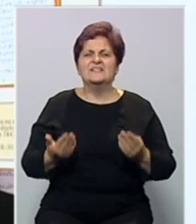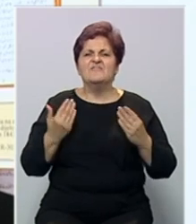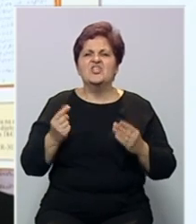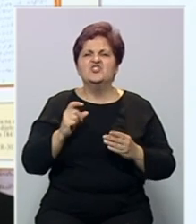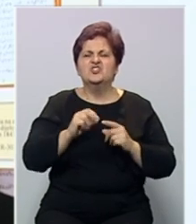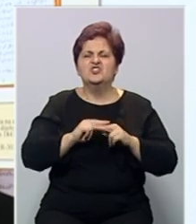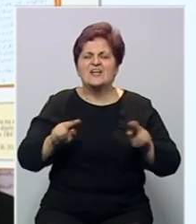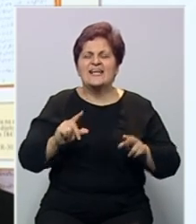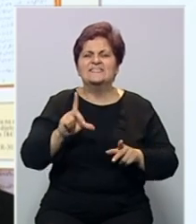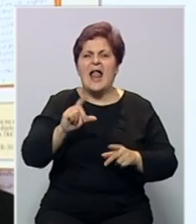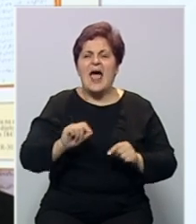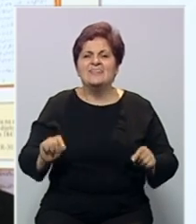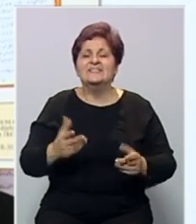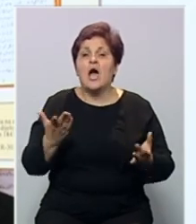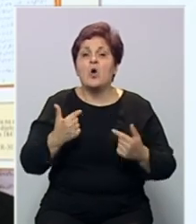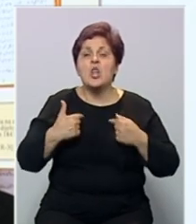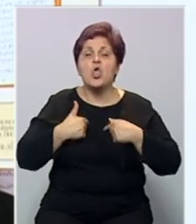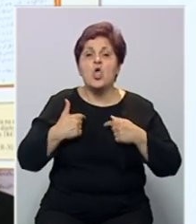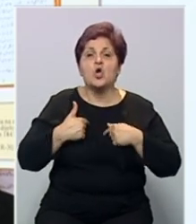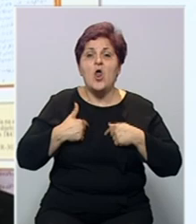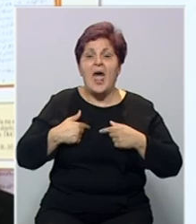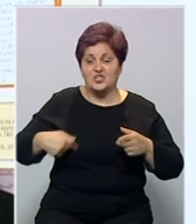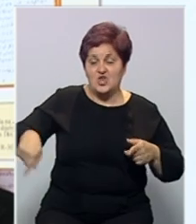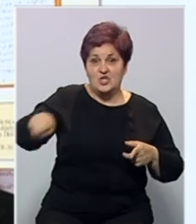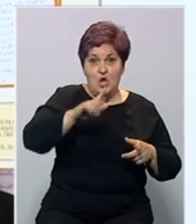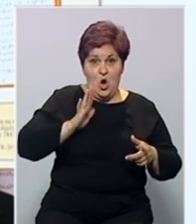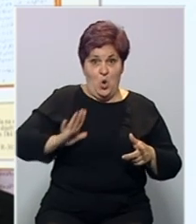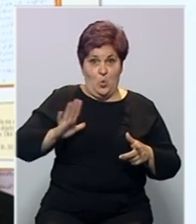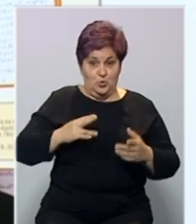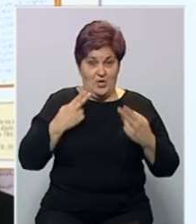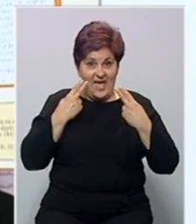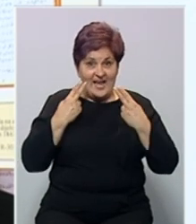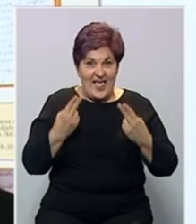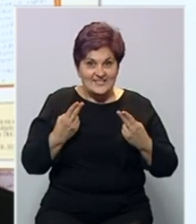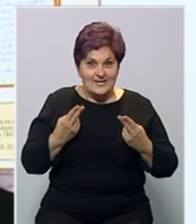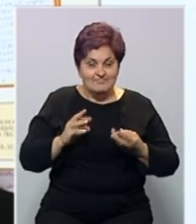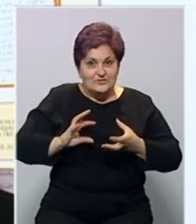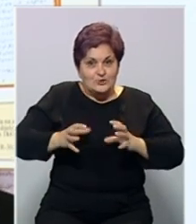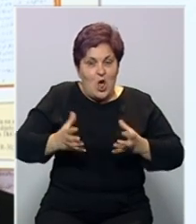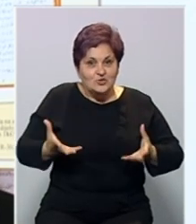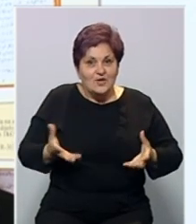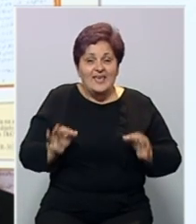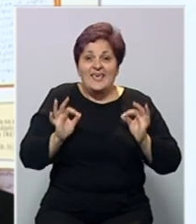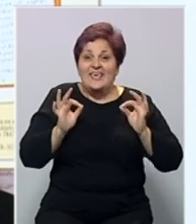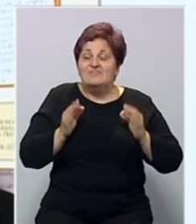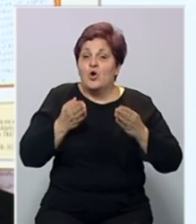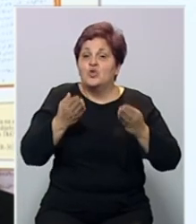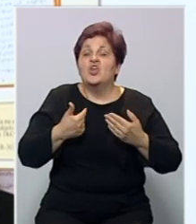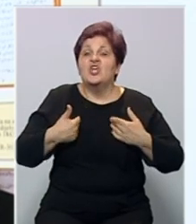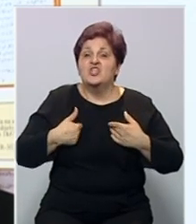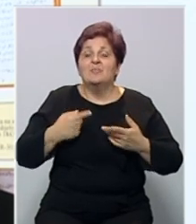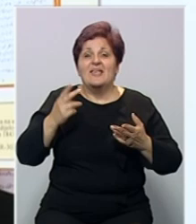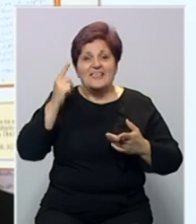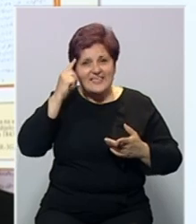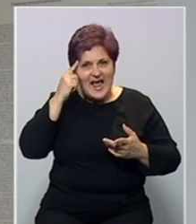savremeni latinice, zapravo govori o tome koliko je naš prostor kulturološki gledajući je složen i svakako to je nešto što mi trebamo